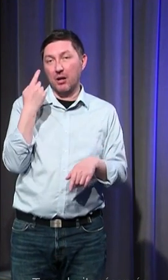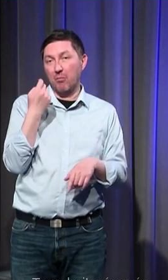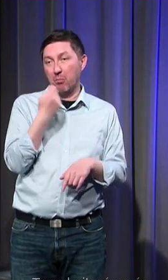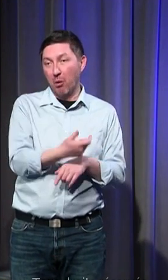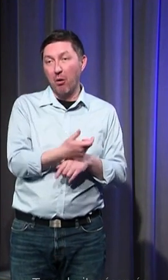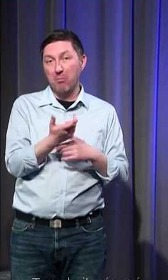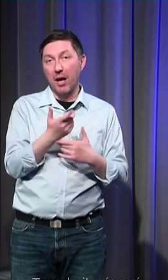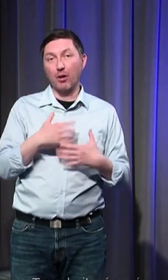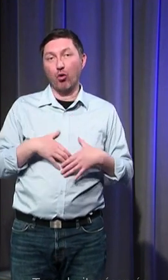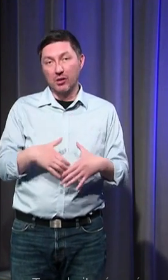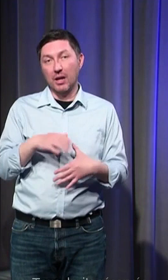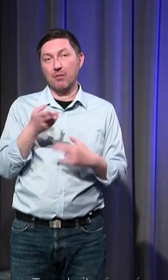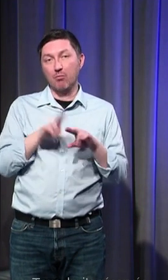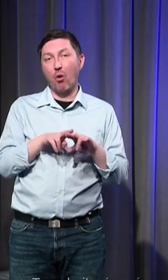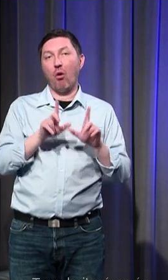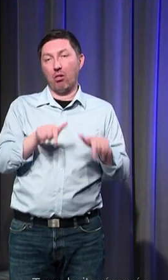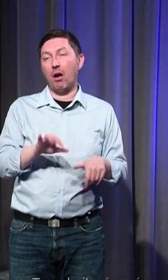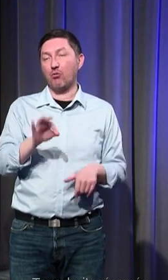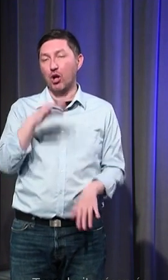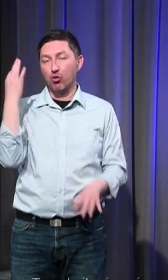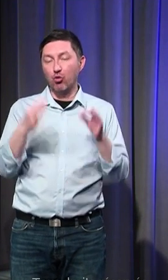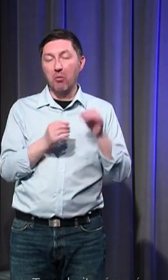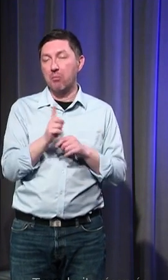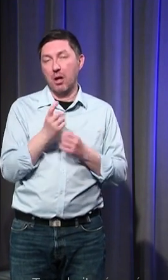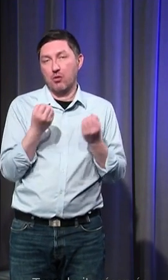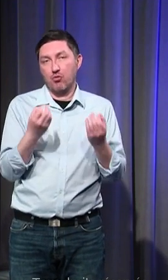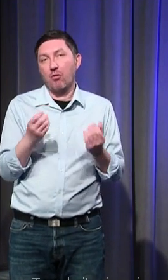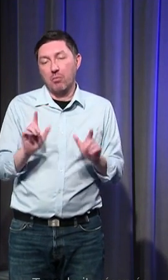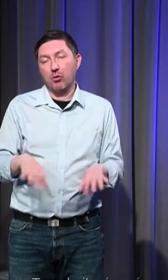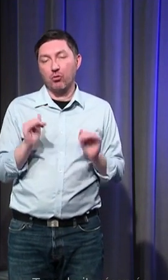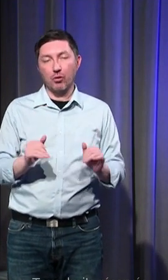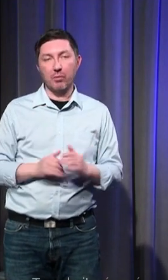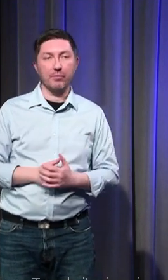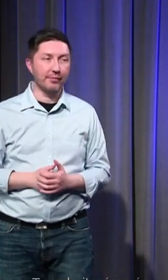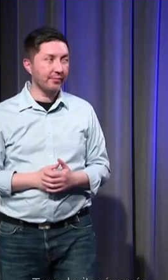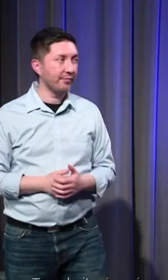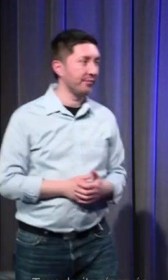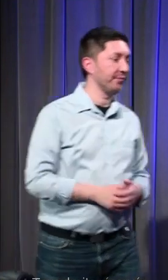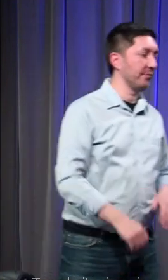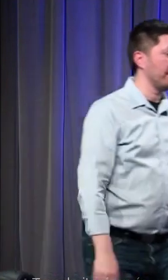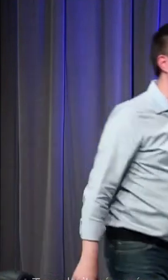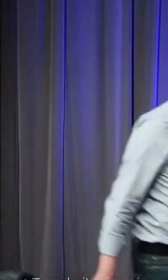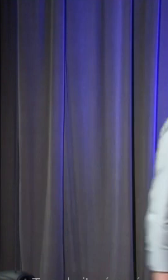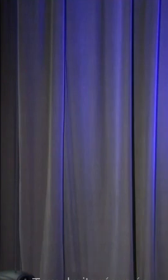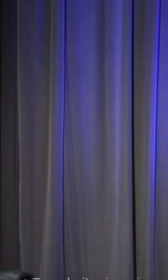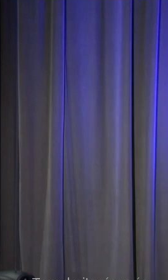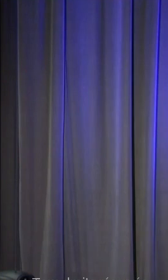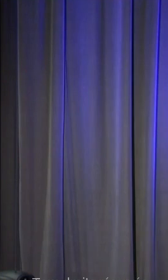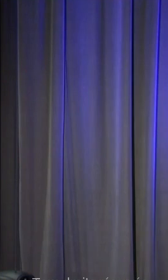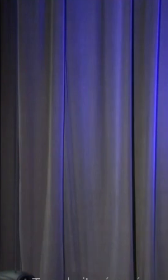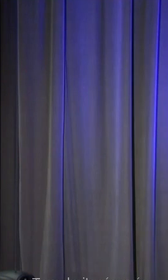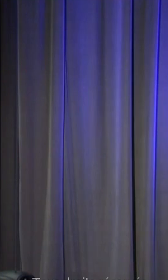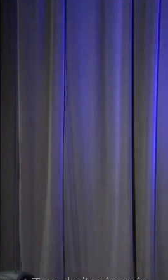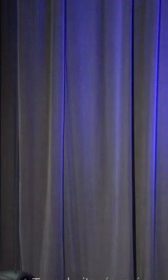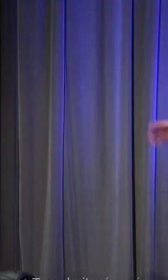décédées oui on en trouve ce n pas fréquent mais on en trouve oui bien sûr j'ai eu quelques exemples en tête j'en ai fouillé